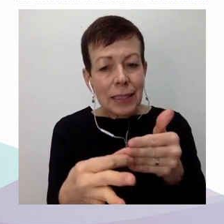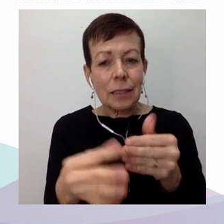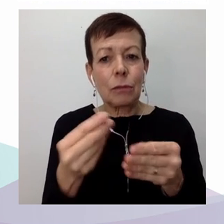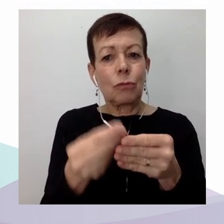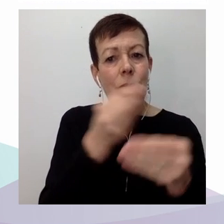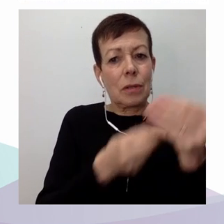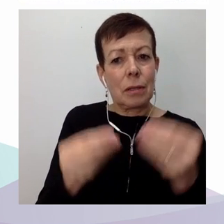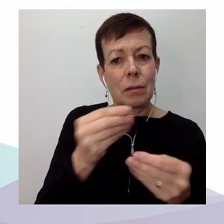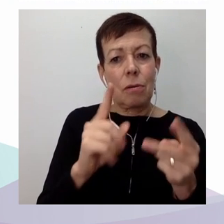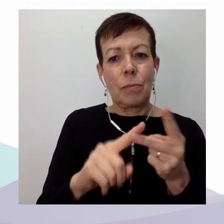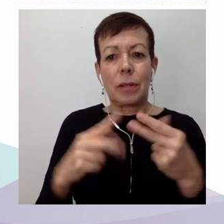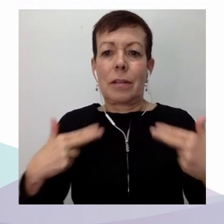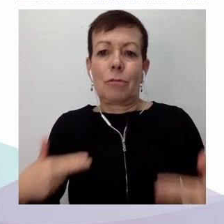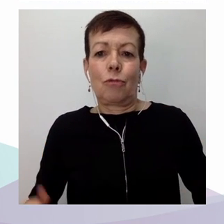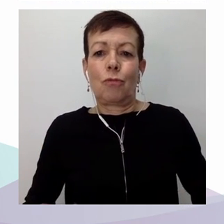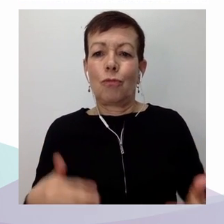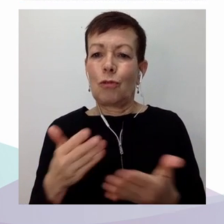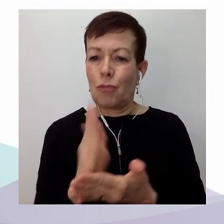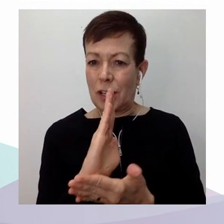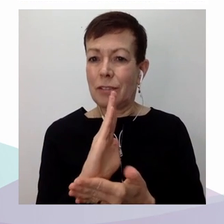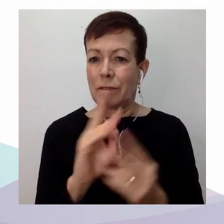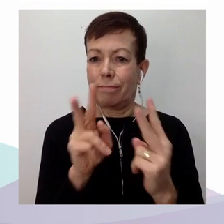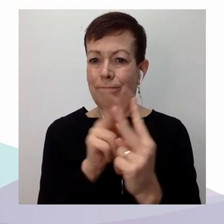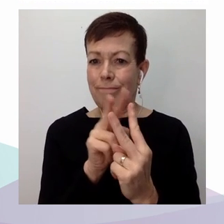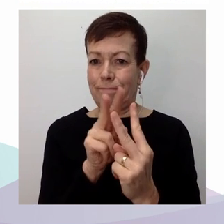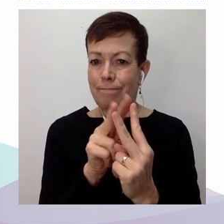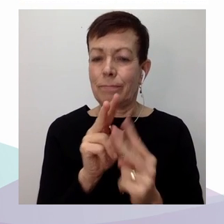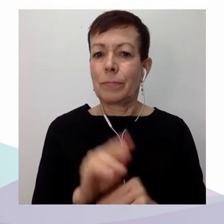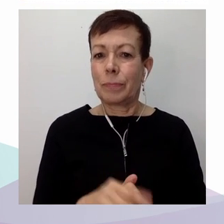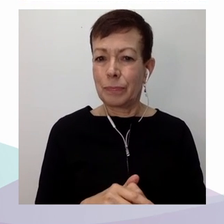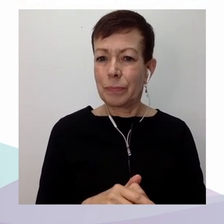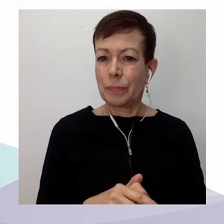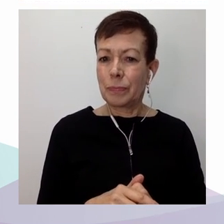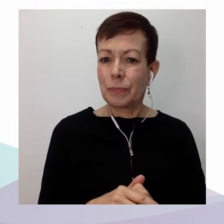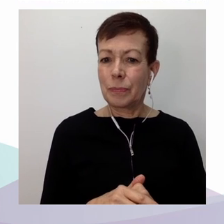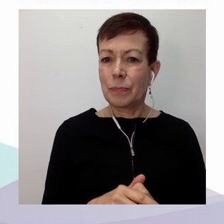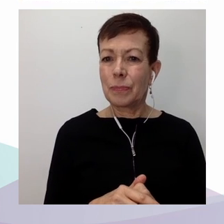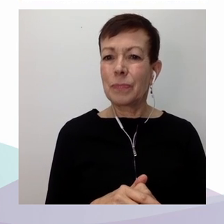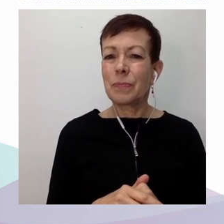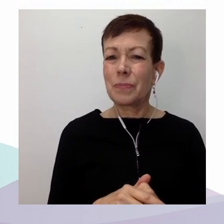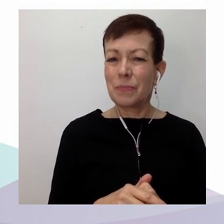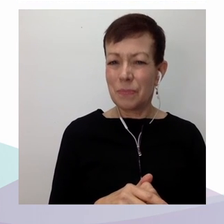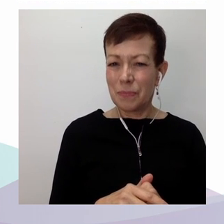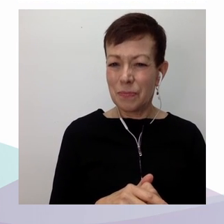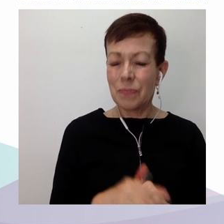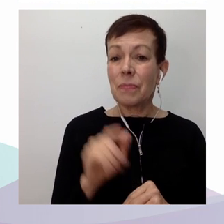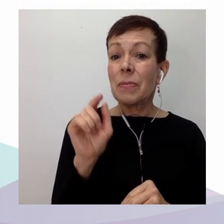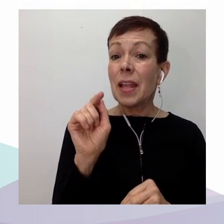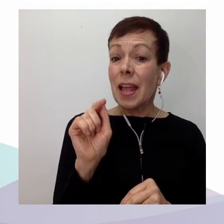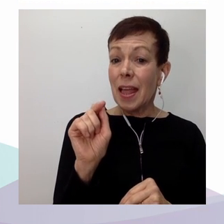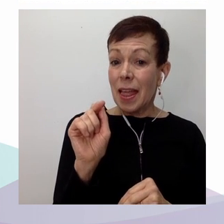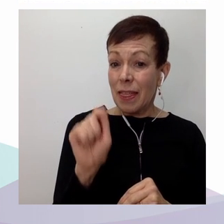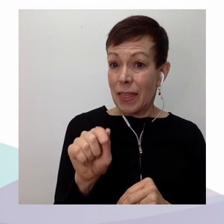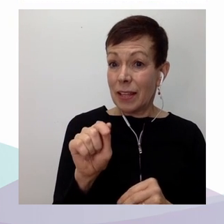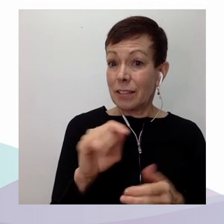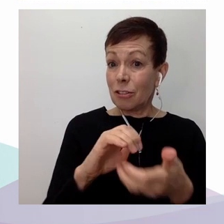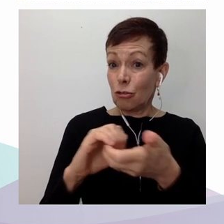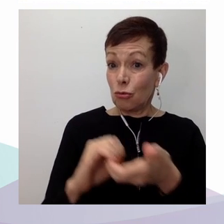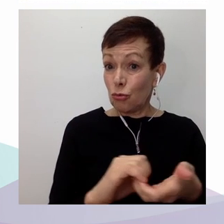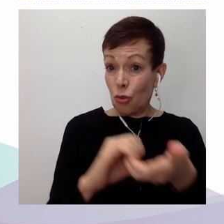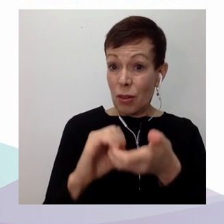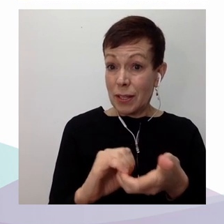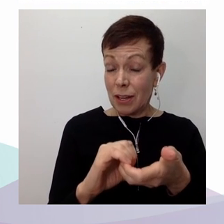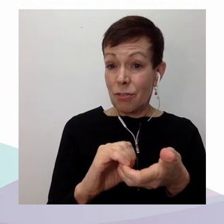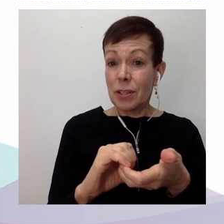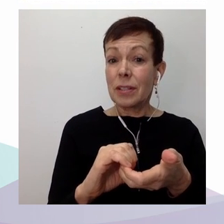Ce momentum solidaire favorable à la protection et à la mise en œuvre des droits économiques et sociaux peut peut